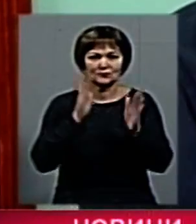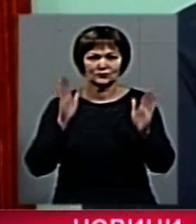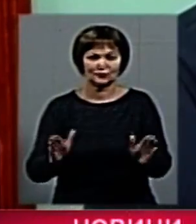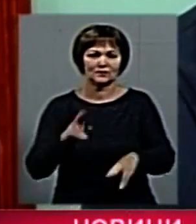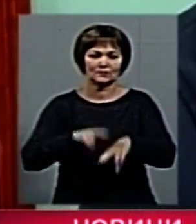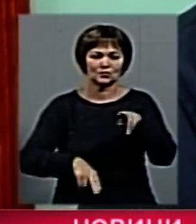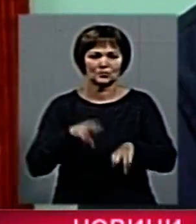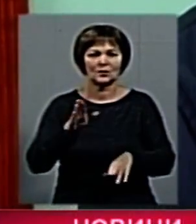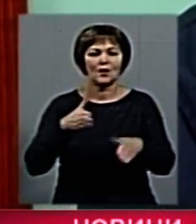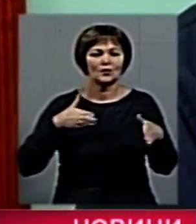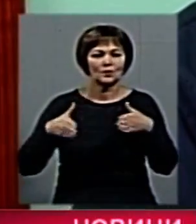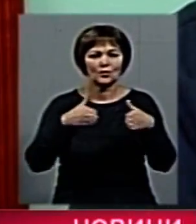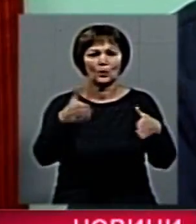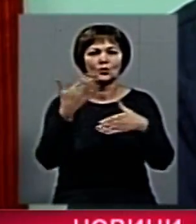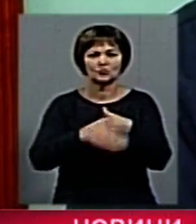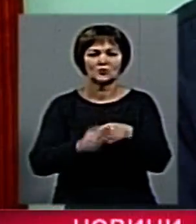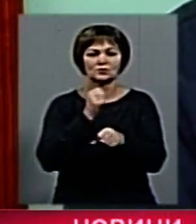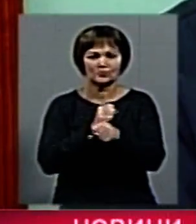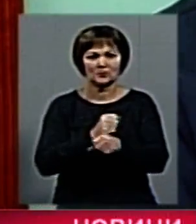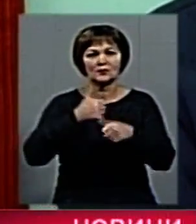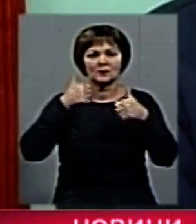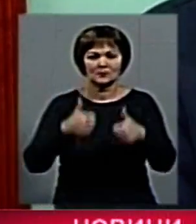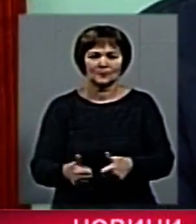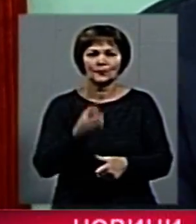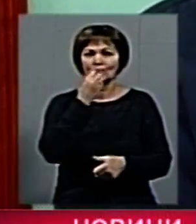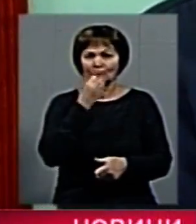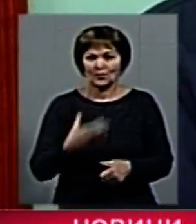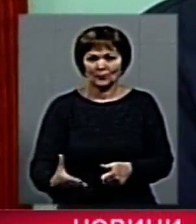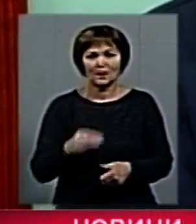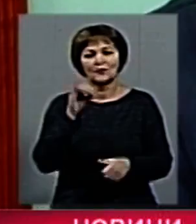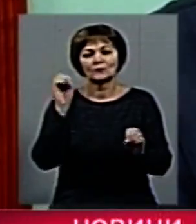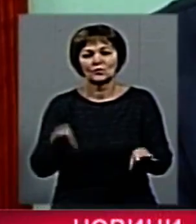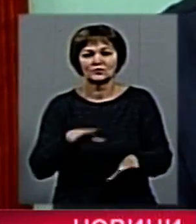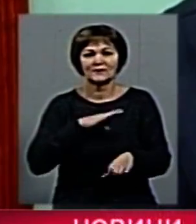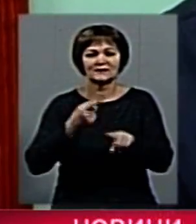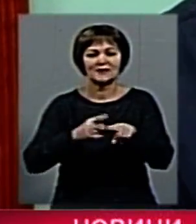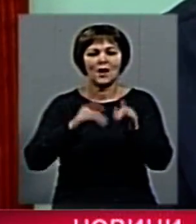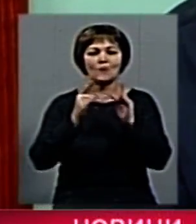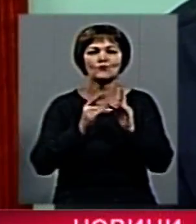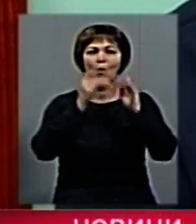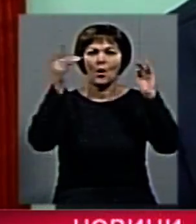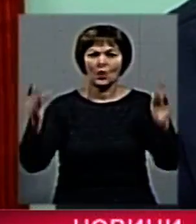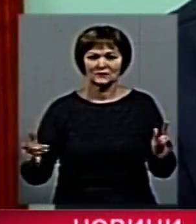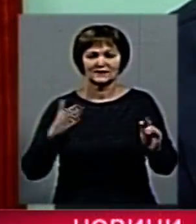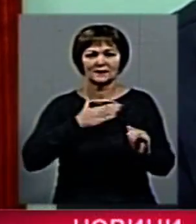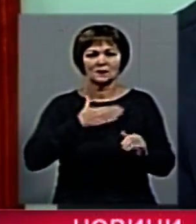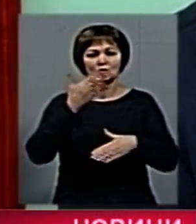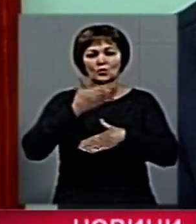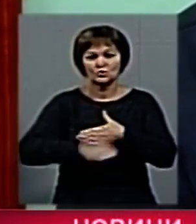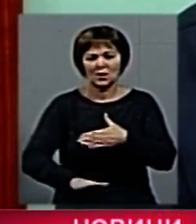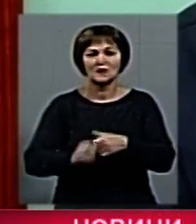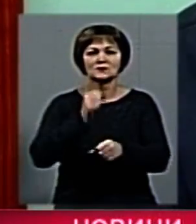може, збудується. От дороги в нас поробили, вже дуже-дуже добре. Ну, і, може, цей мост, наш мост, його вже